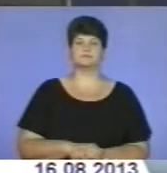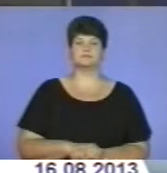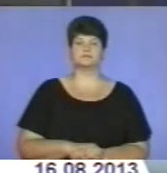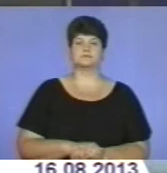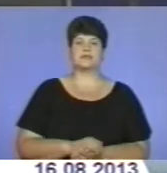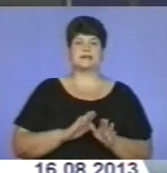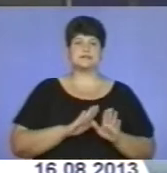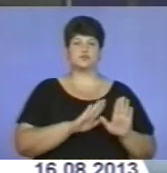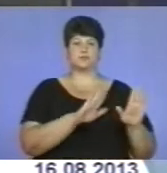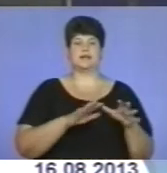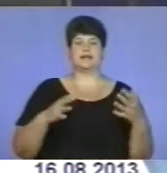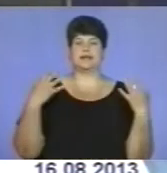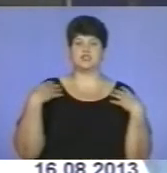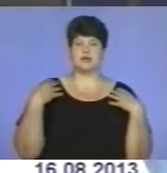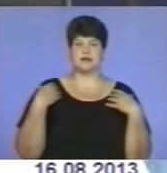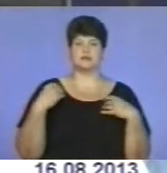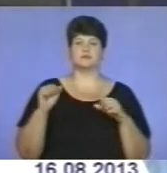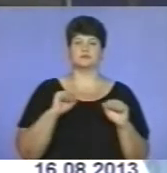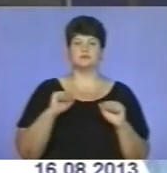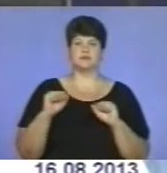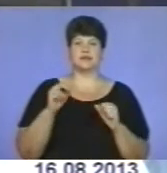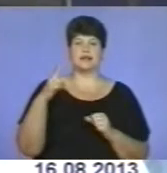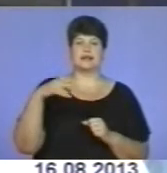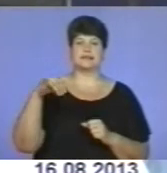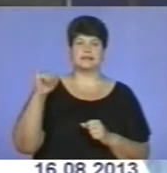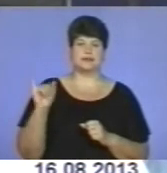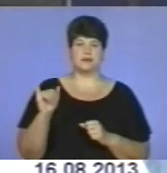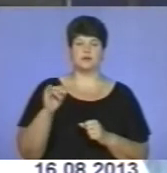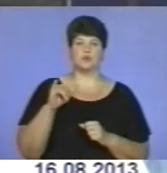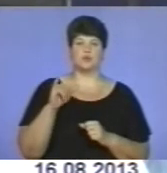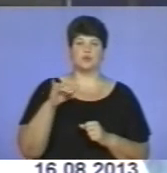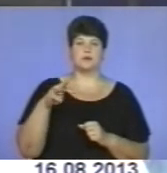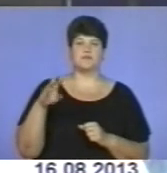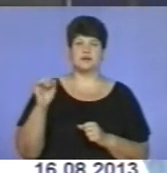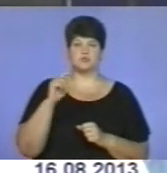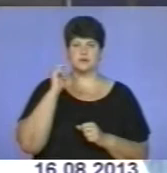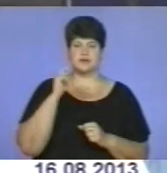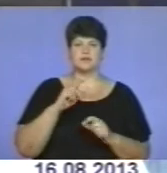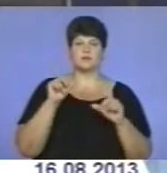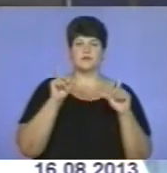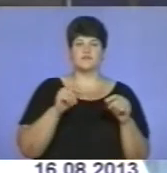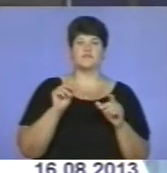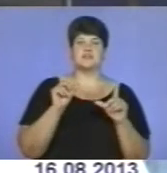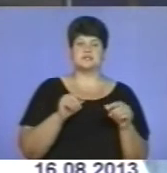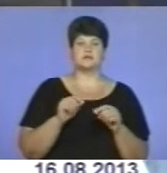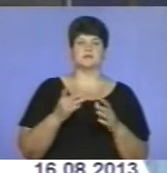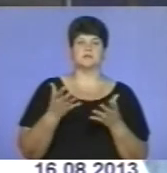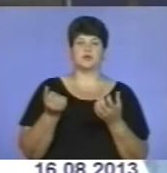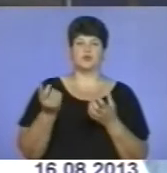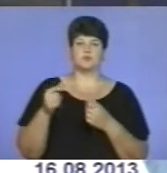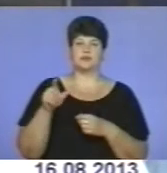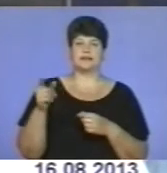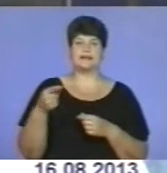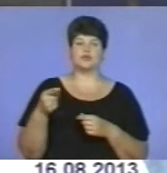Заступник начальника департаменту ДАІ МВС України Володимир Різніков провів виїзні прийоми громадян на Тернопільщині.